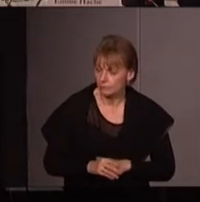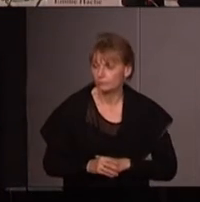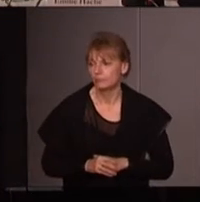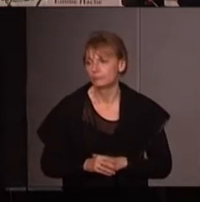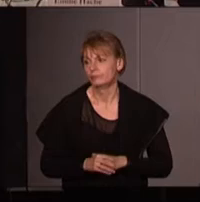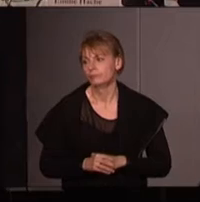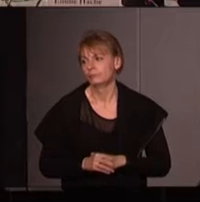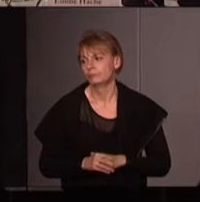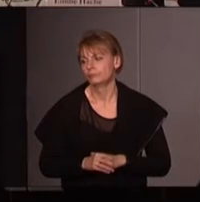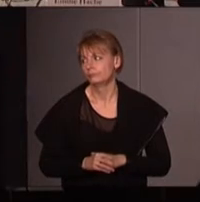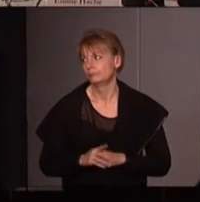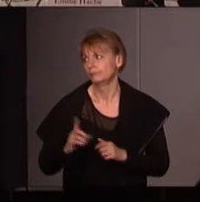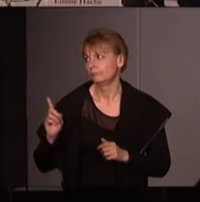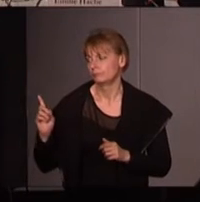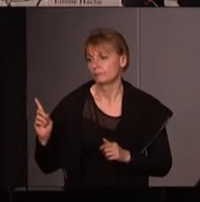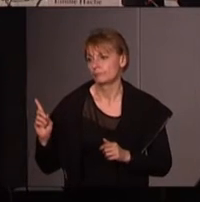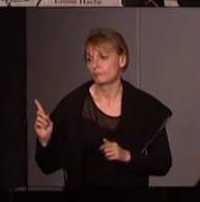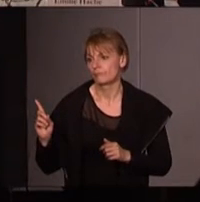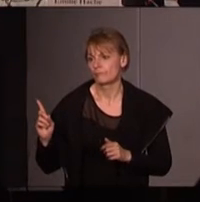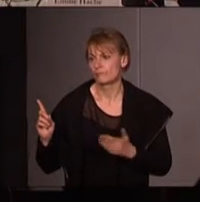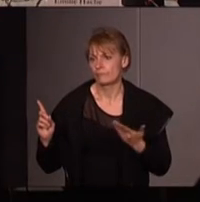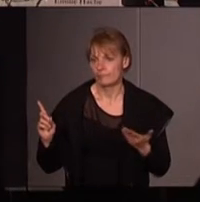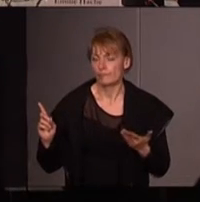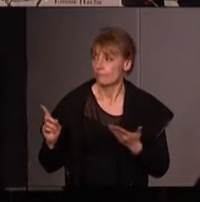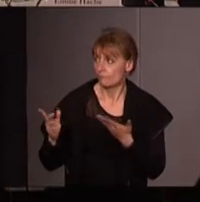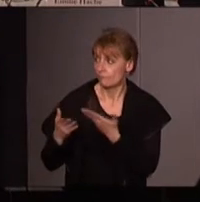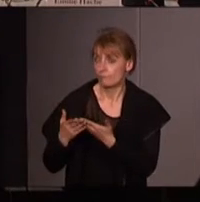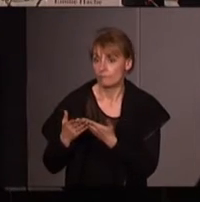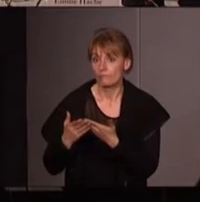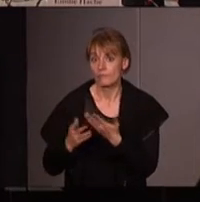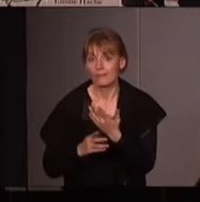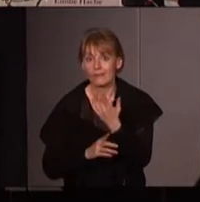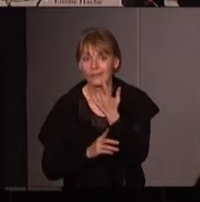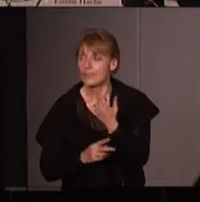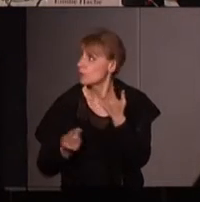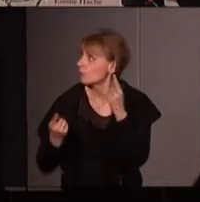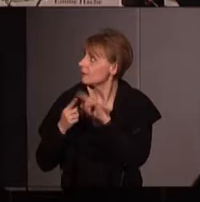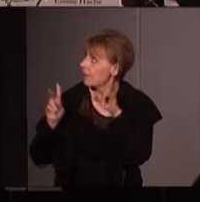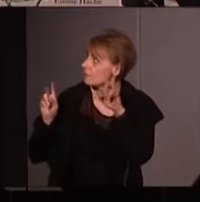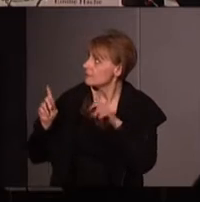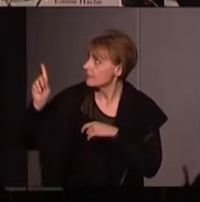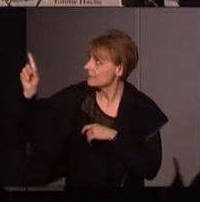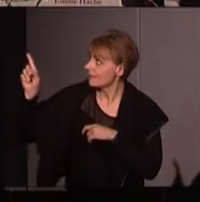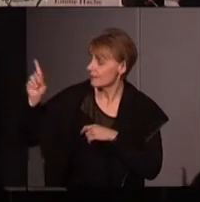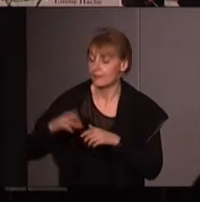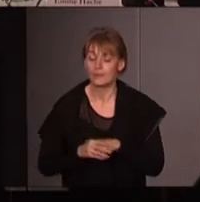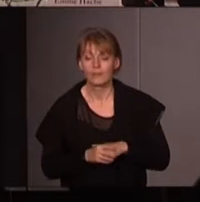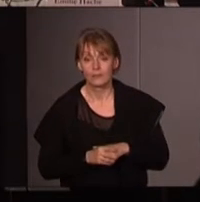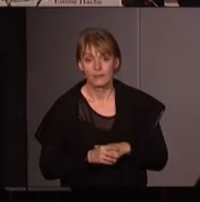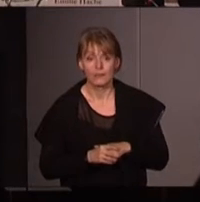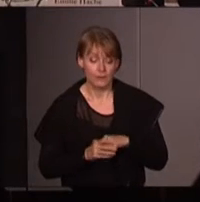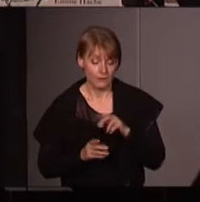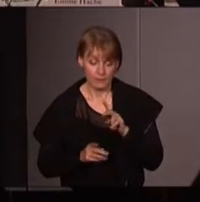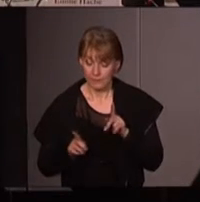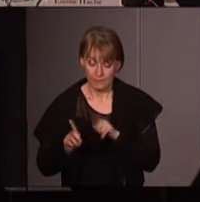et si je peux répondre à la la question qui était posée sur le titre j'en profite je me glisse là parce qu'en ça évidemment rejoint exactement